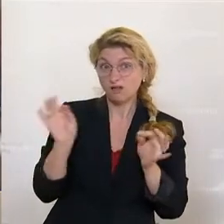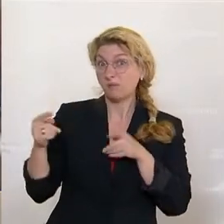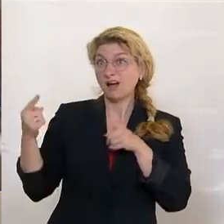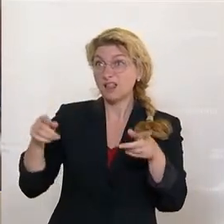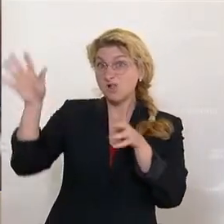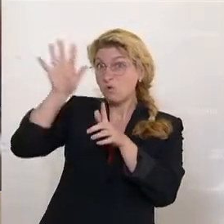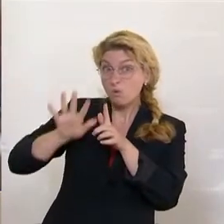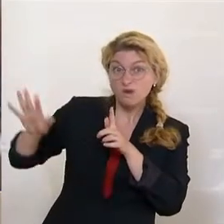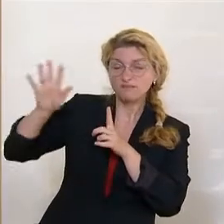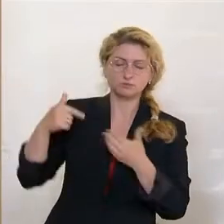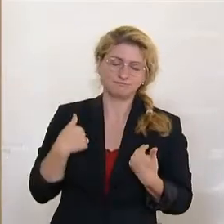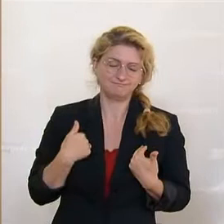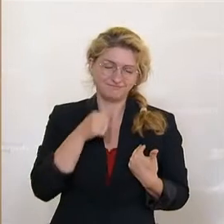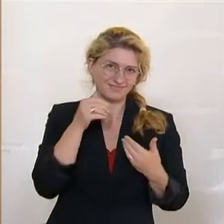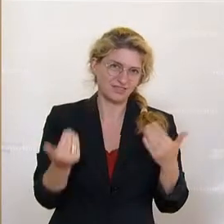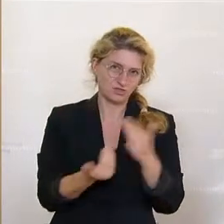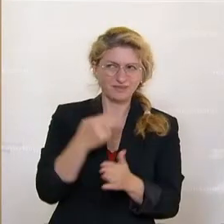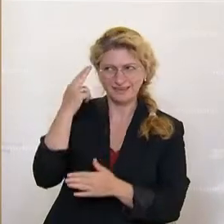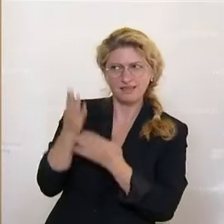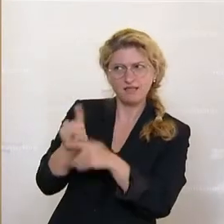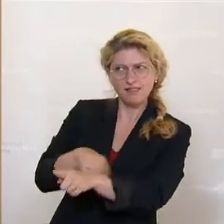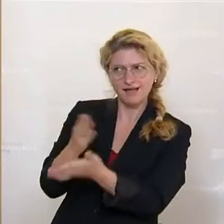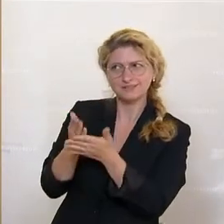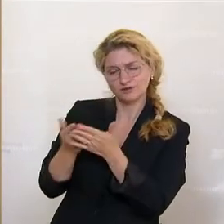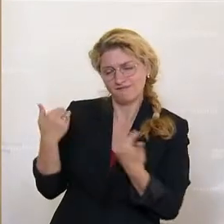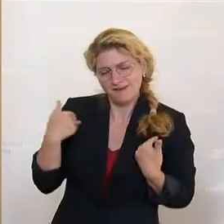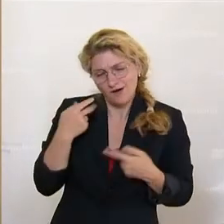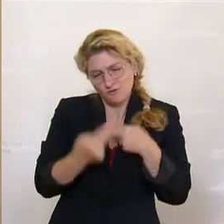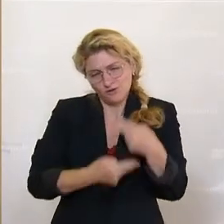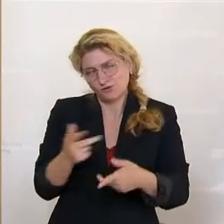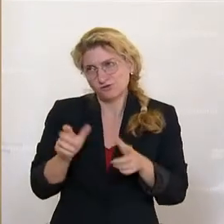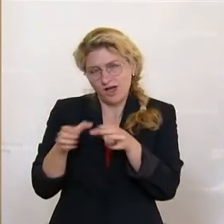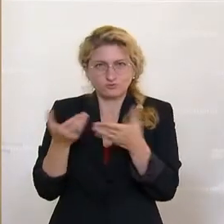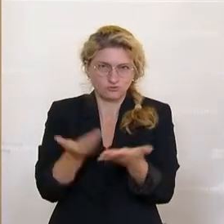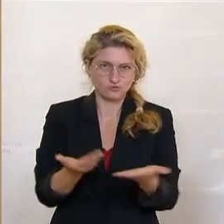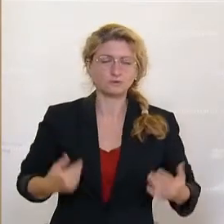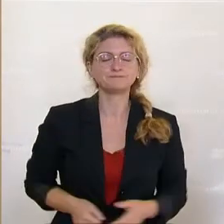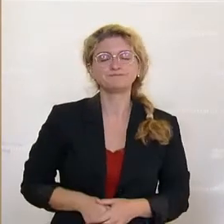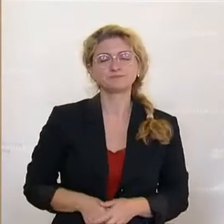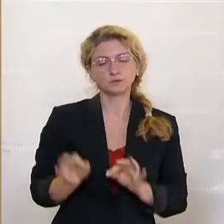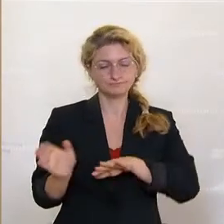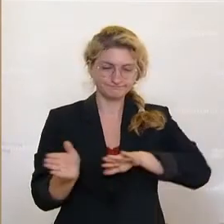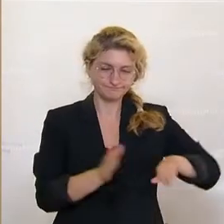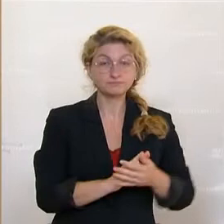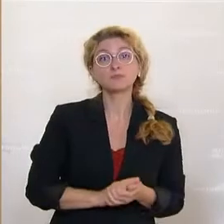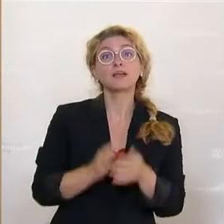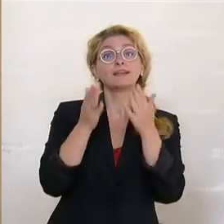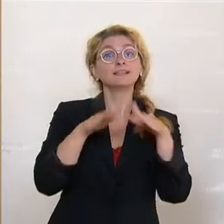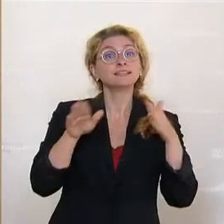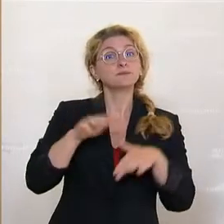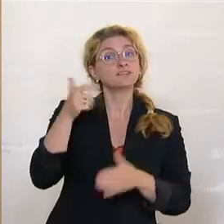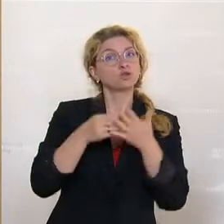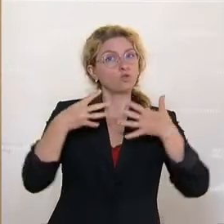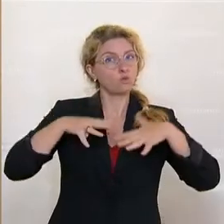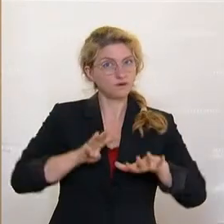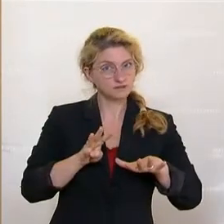das ist uns ja nicht neu, weil wir kennen Sie ja schon lange vom Untersuchungsausschuss. Im Dezember 2019 haben